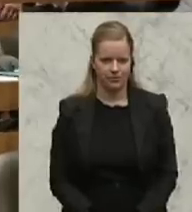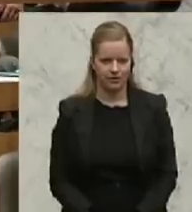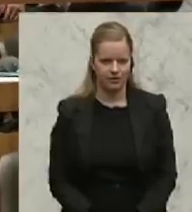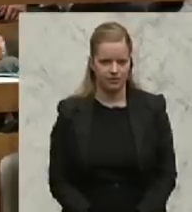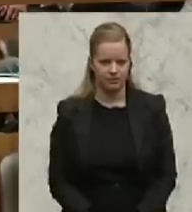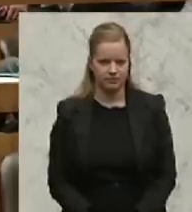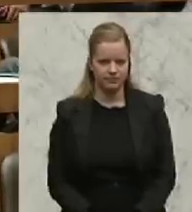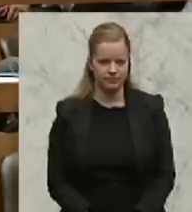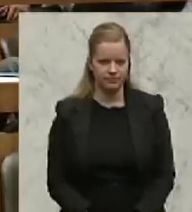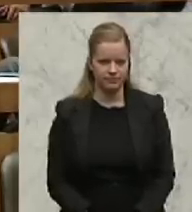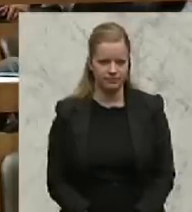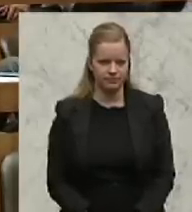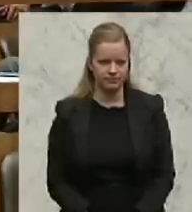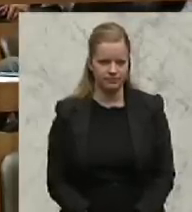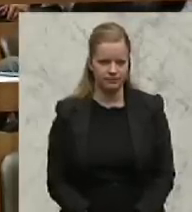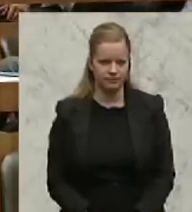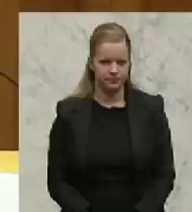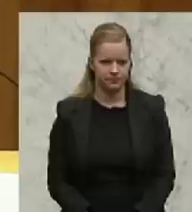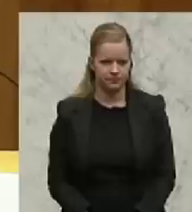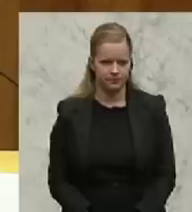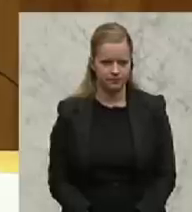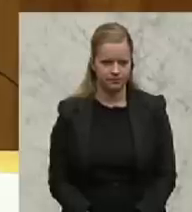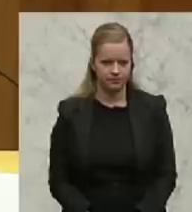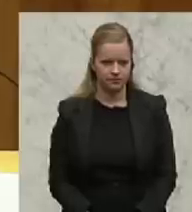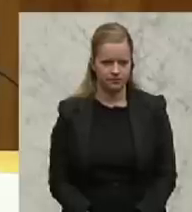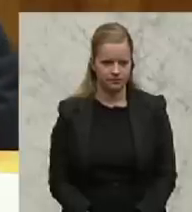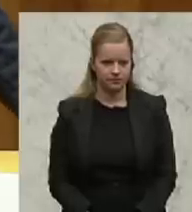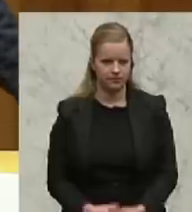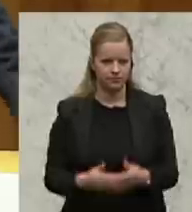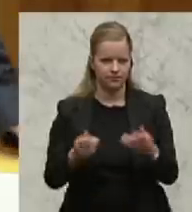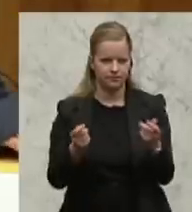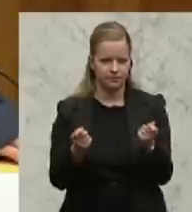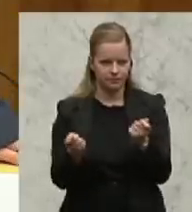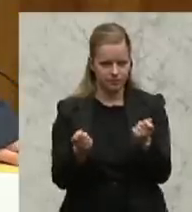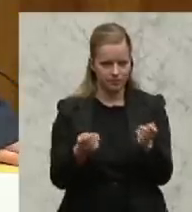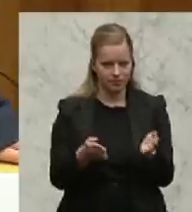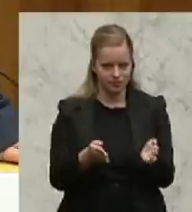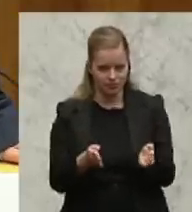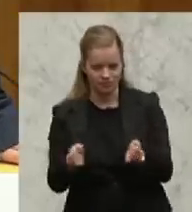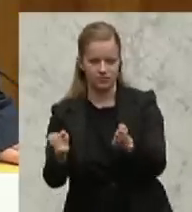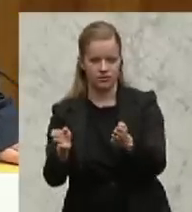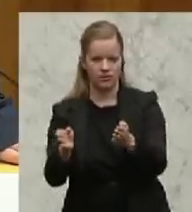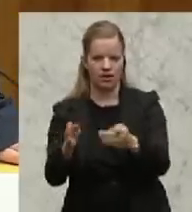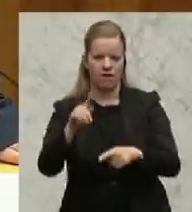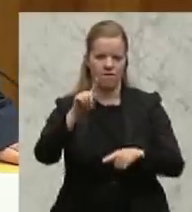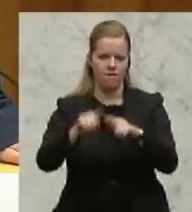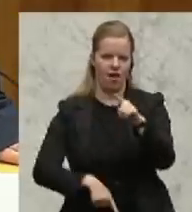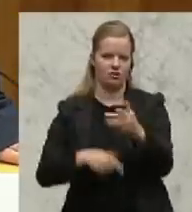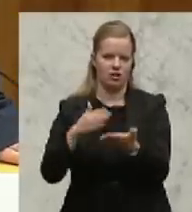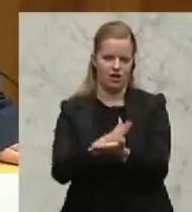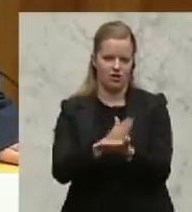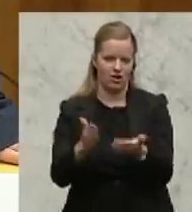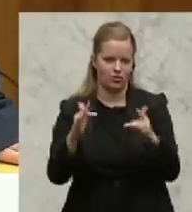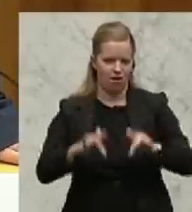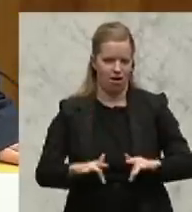zu jeder Weichenstellung ist genau in die falsche Richtung entschieden worden und der falsche